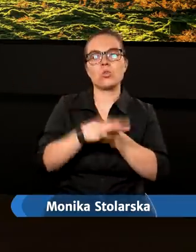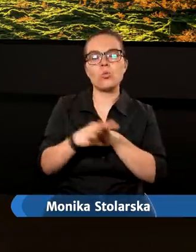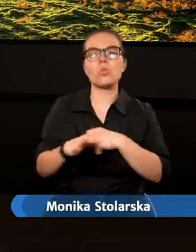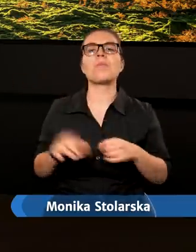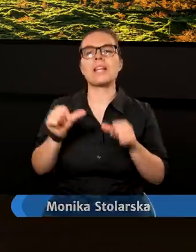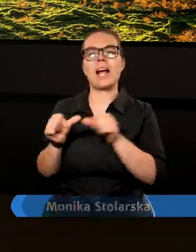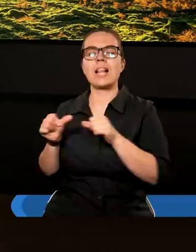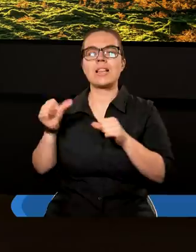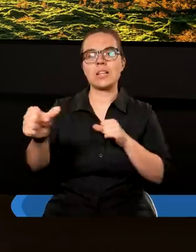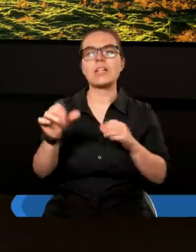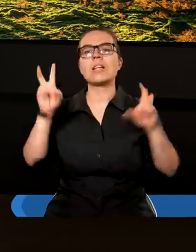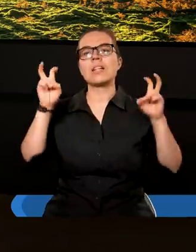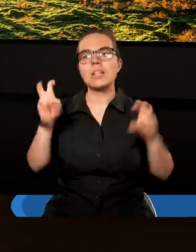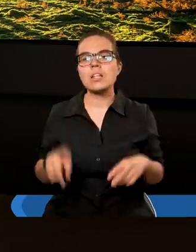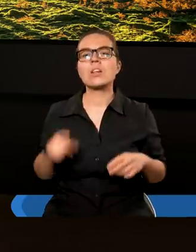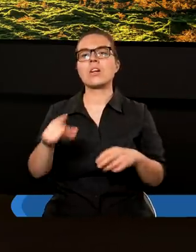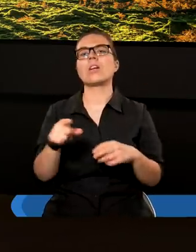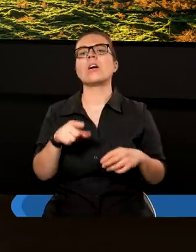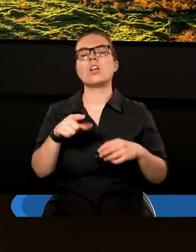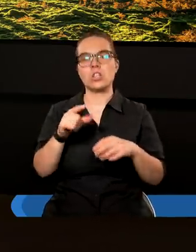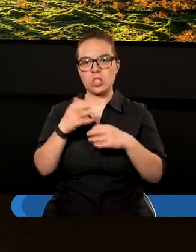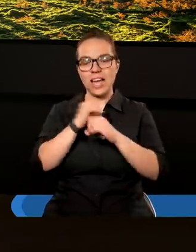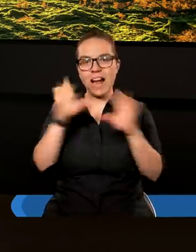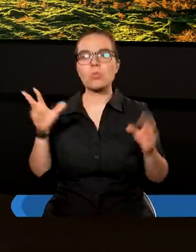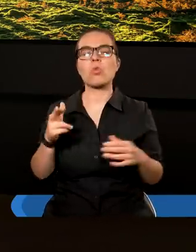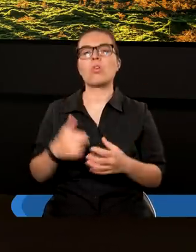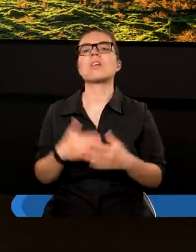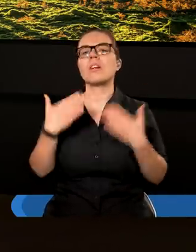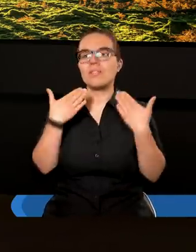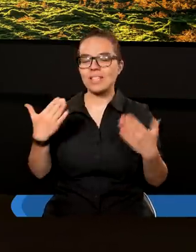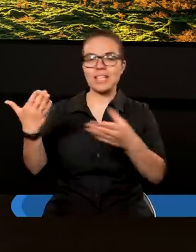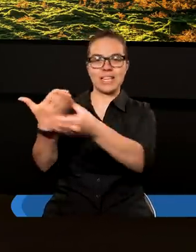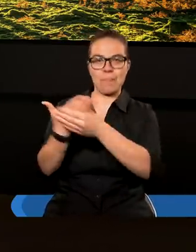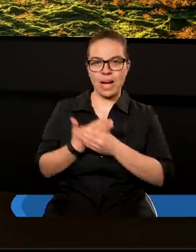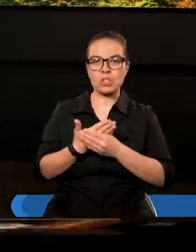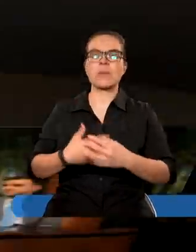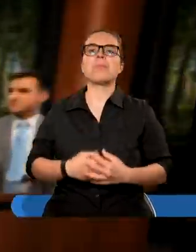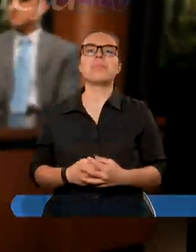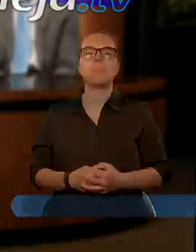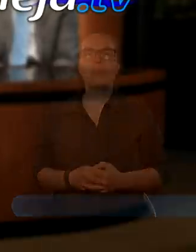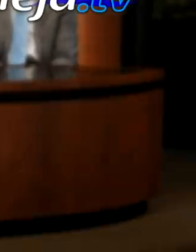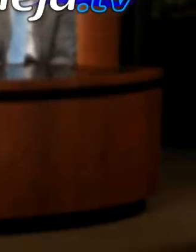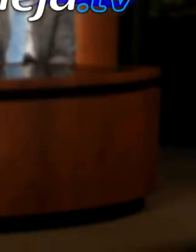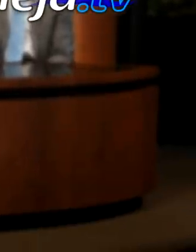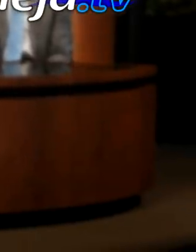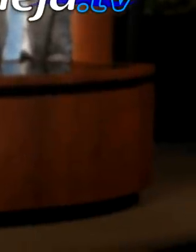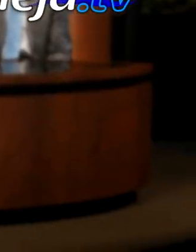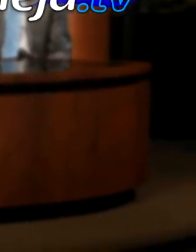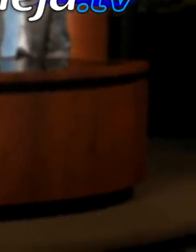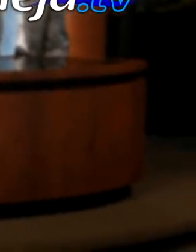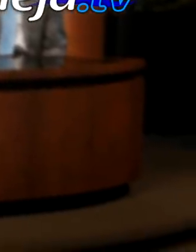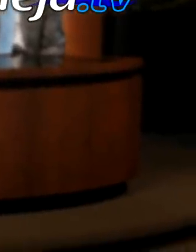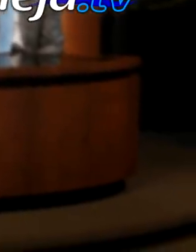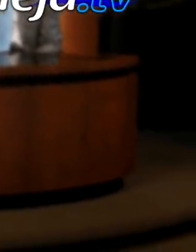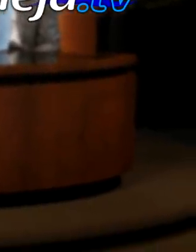Pisma Świętego zatytułowane Cześć dla Stwórcy. Zapraszam bardzo serdecznie. muzyka